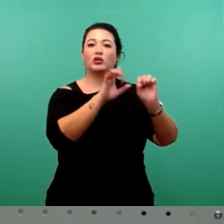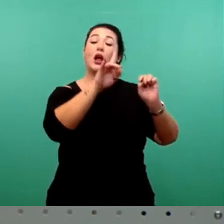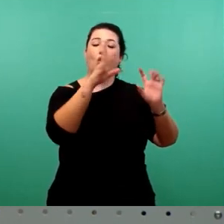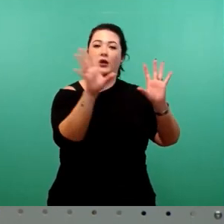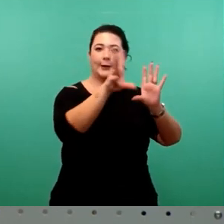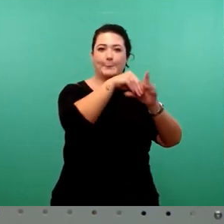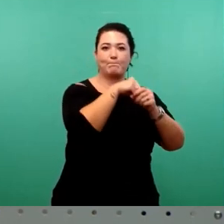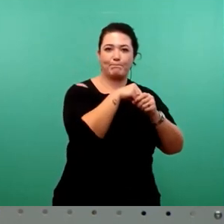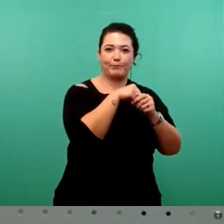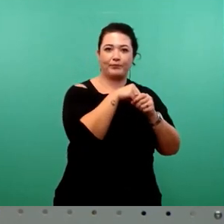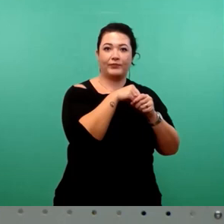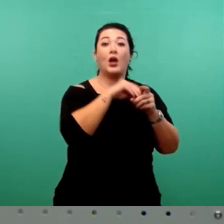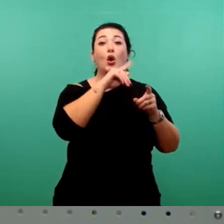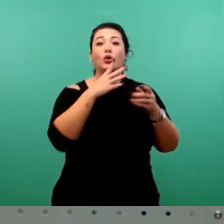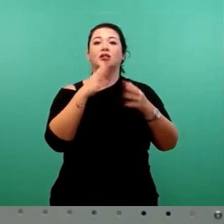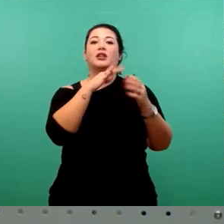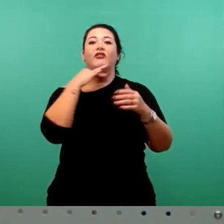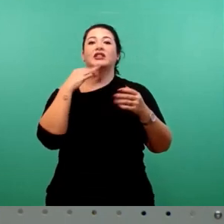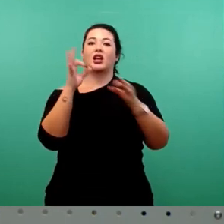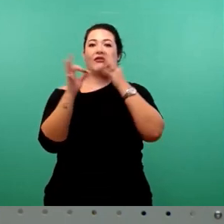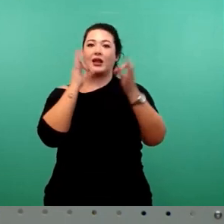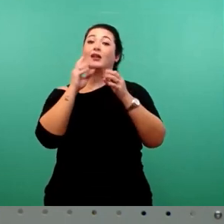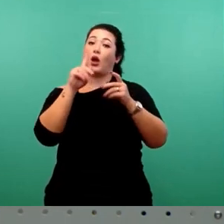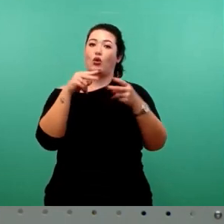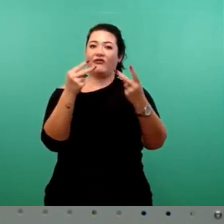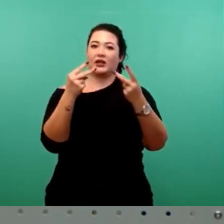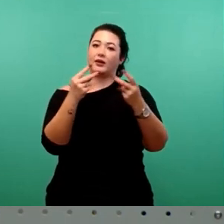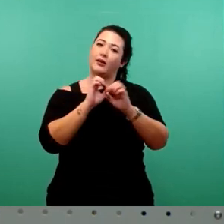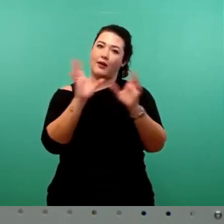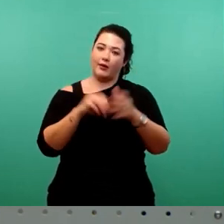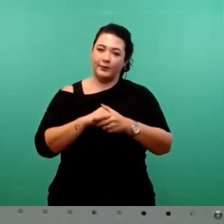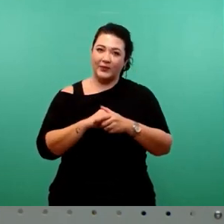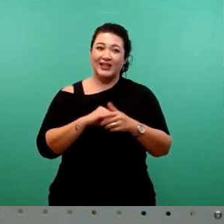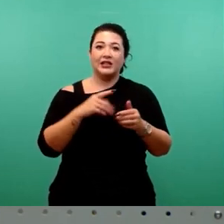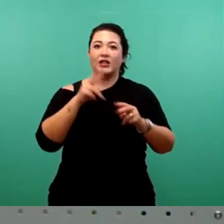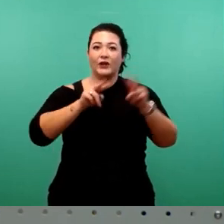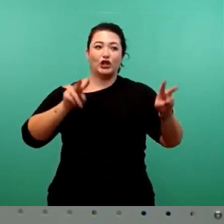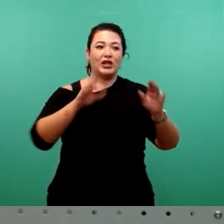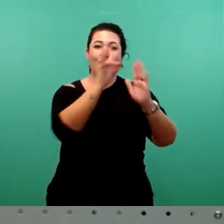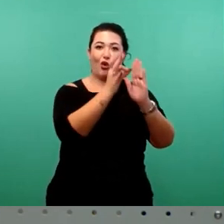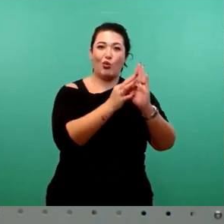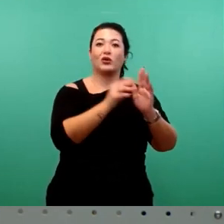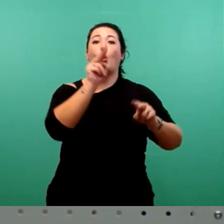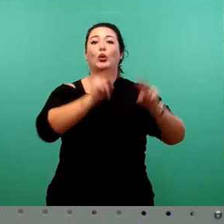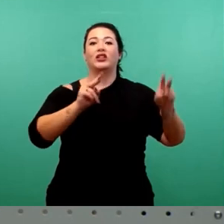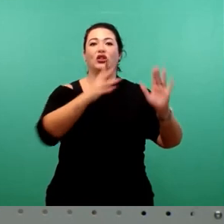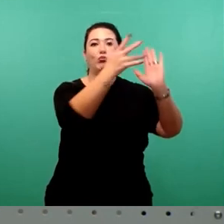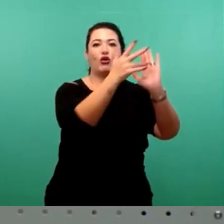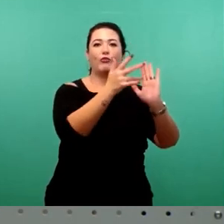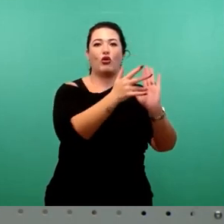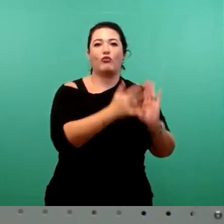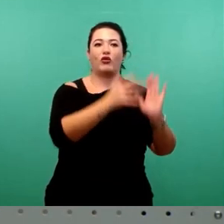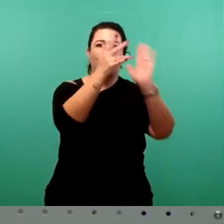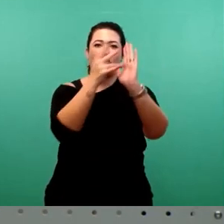auch die Wasserqualität. Diese einzelnen Komponenten unterliegen unterschiedlichen Prüfzyklen. Das